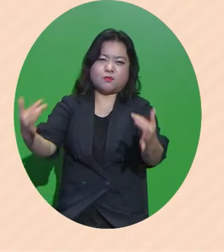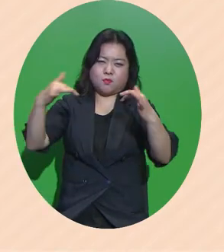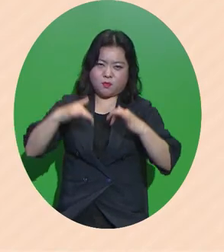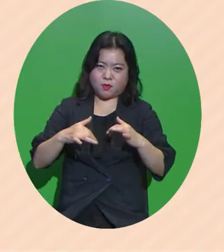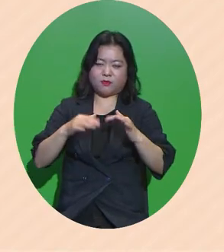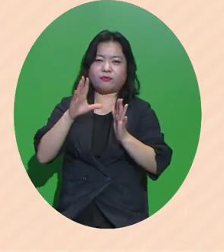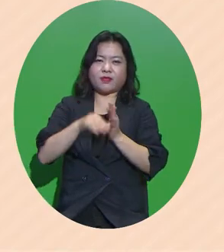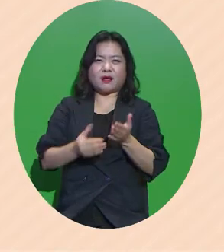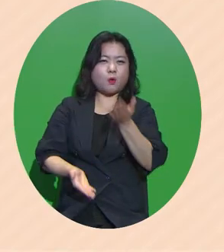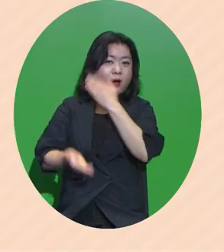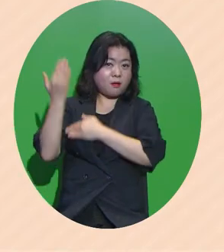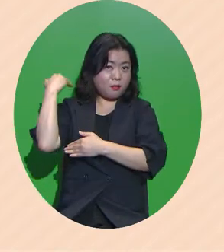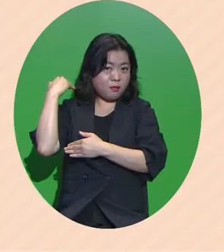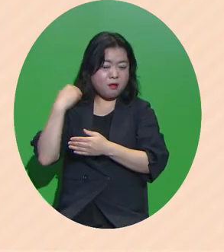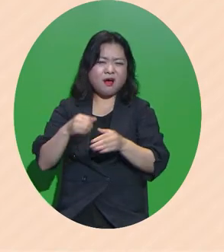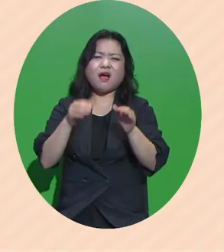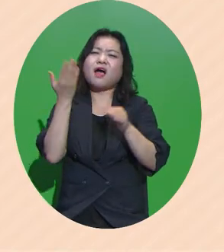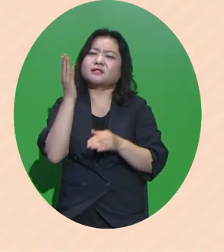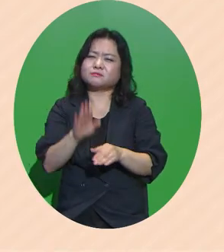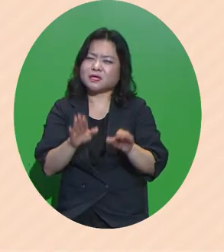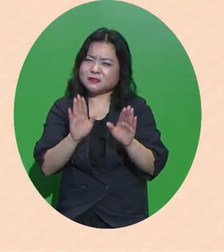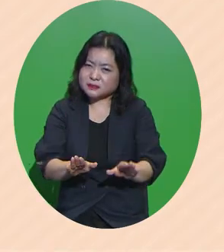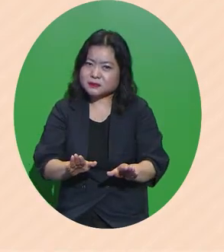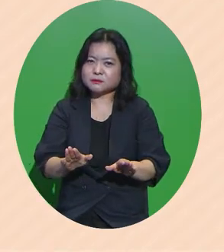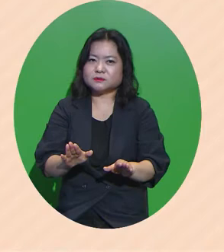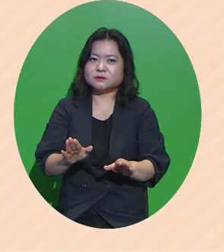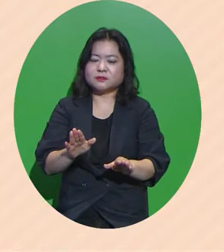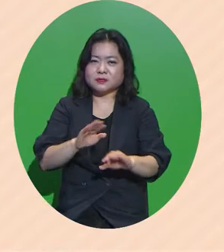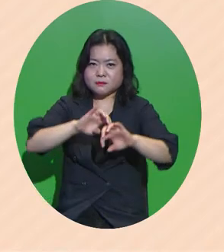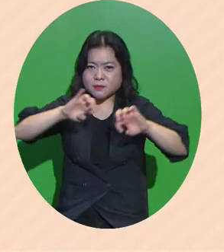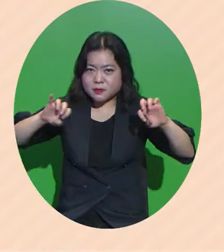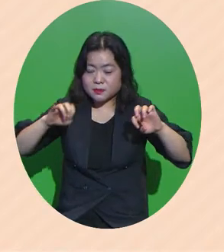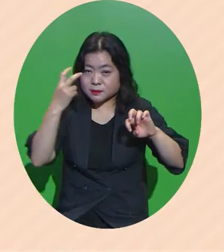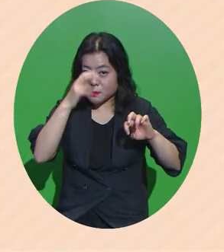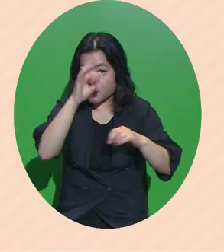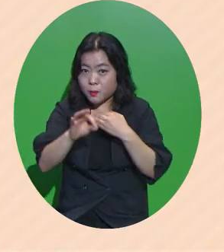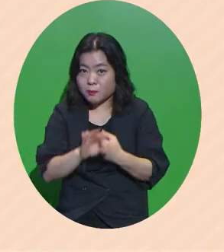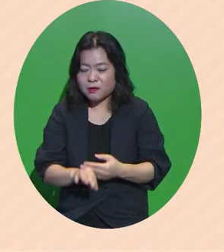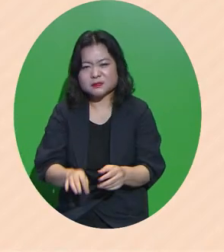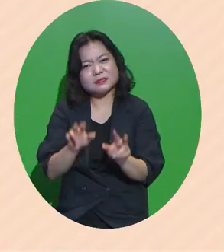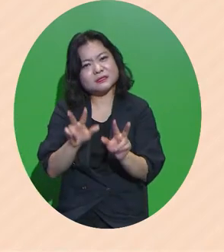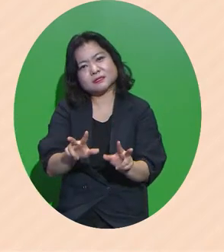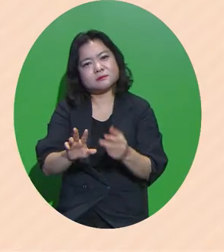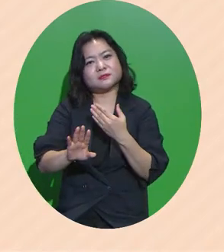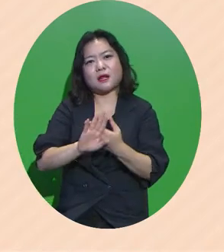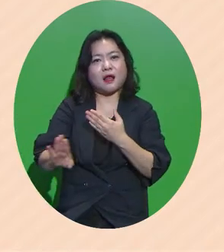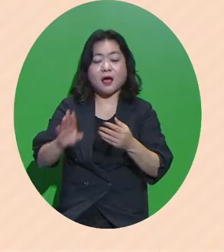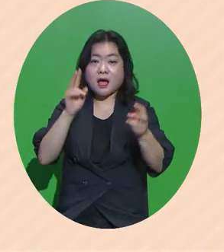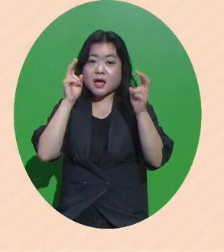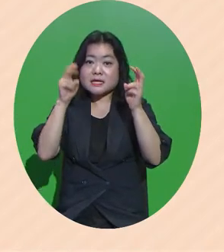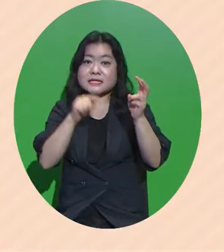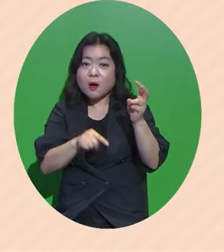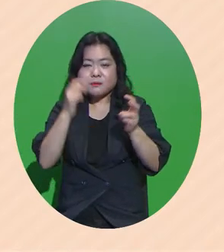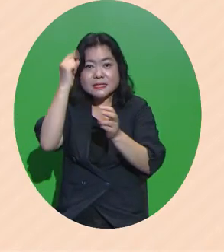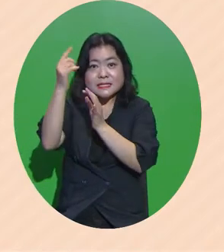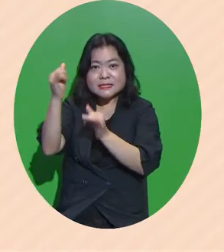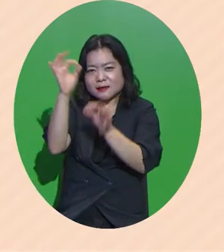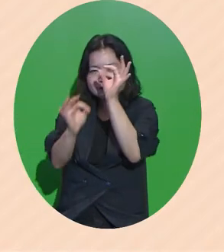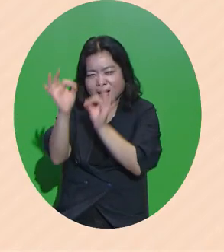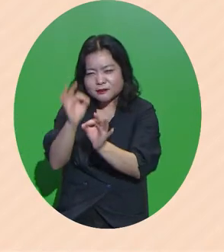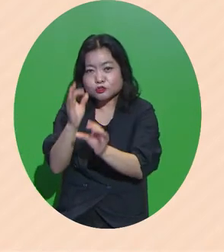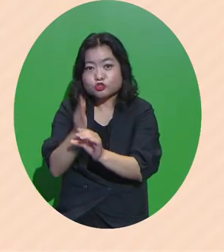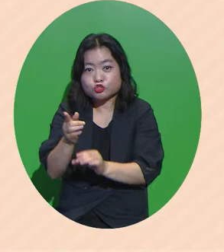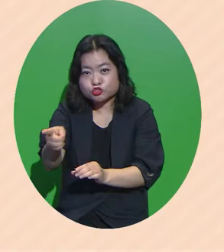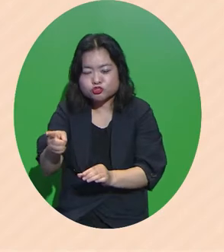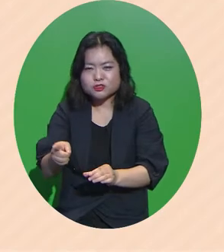그런 시대였습니다 하지만 좀 더 심층적으로 살펴보면 이제는 기업이 인재를 찾고 있고